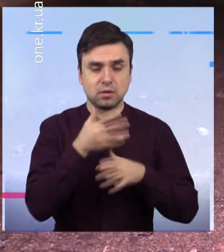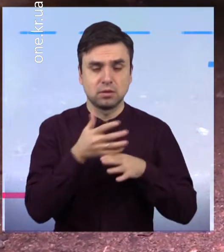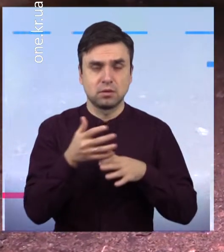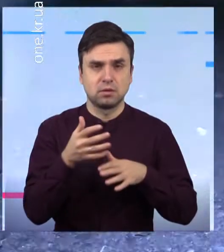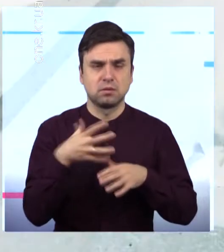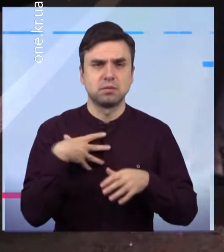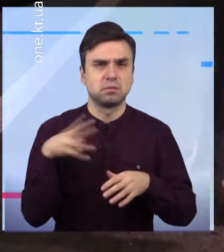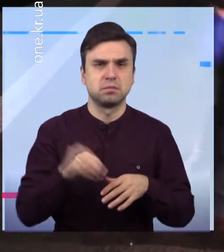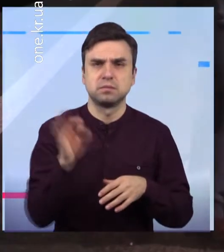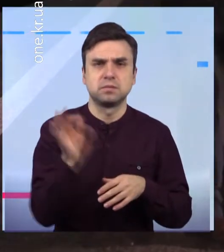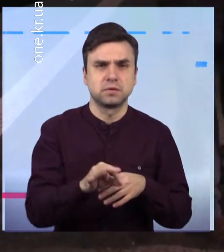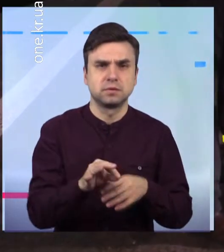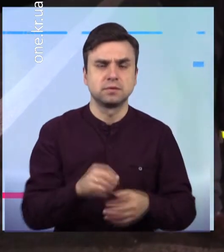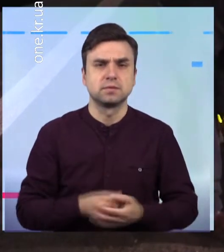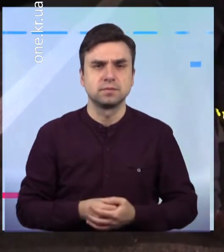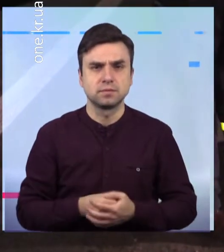миттєво